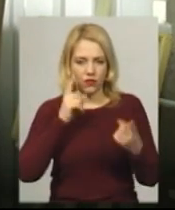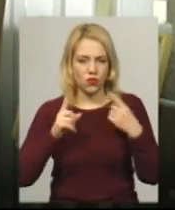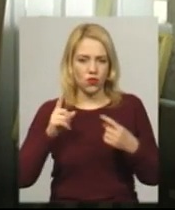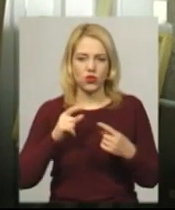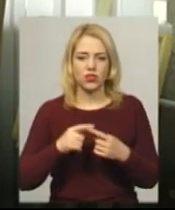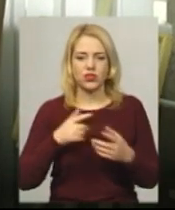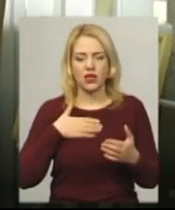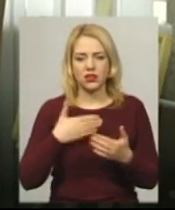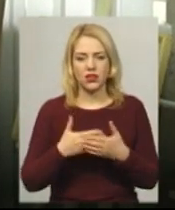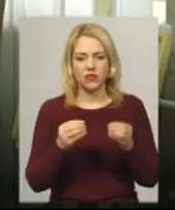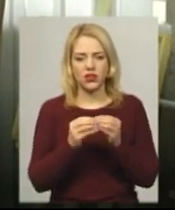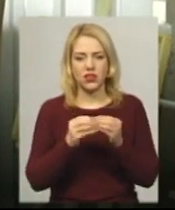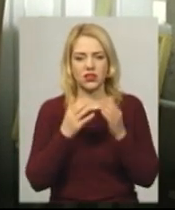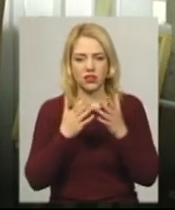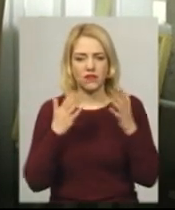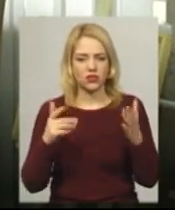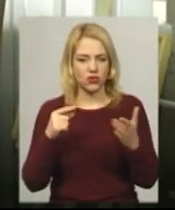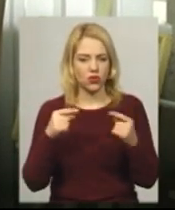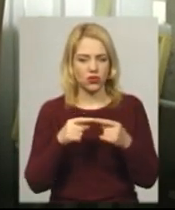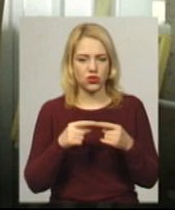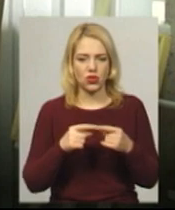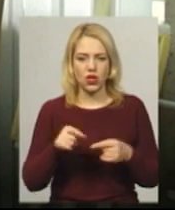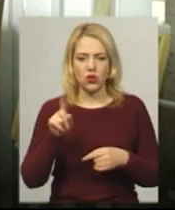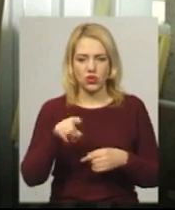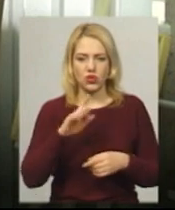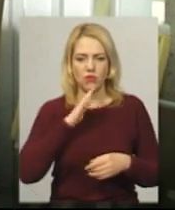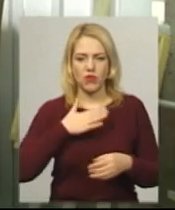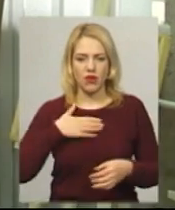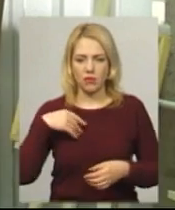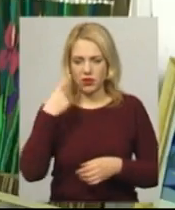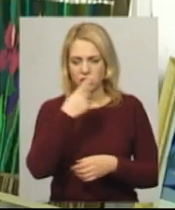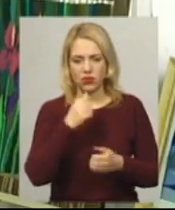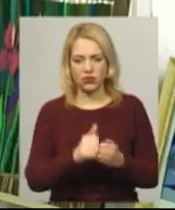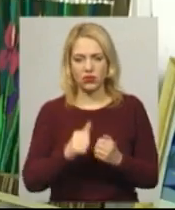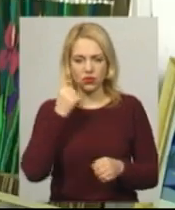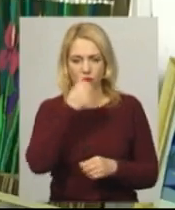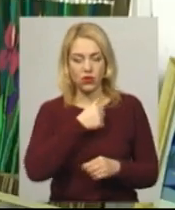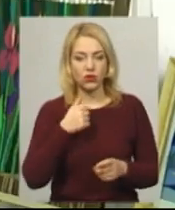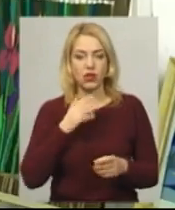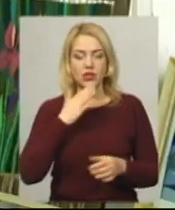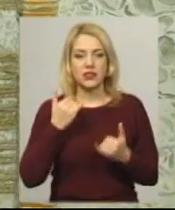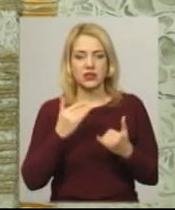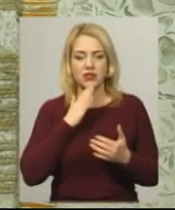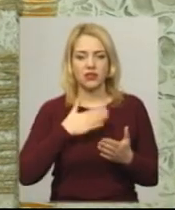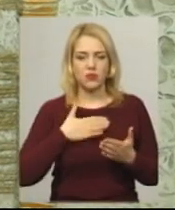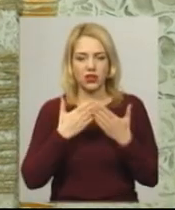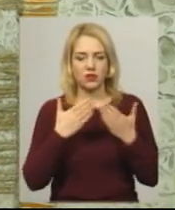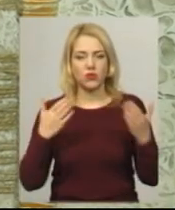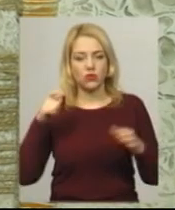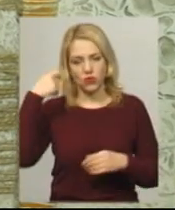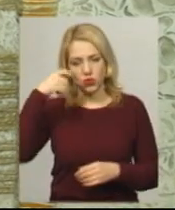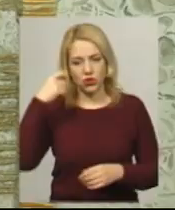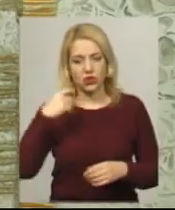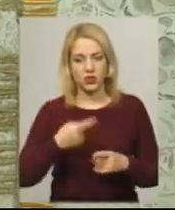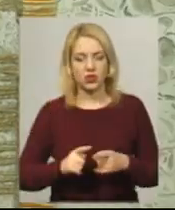Буквально до 10 виставок це точно. І хоча б одна моя персональна кожного року. Зараз моя робота експонується в Туреччині. Гарні